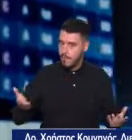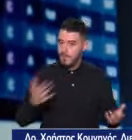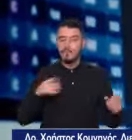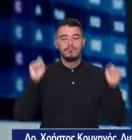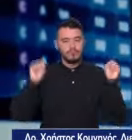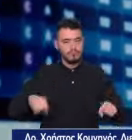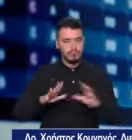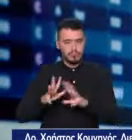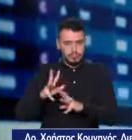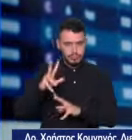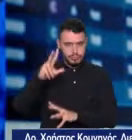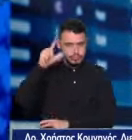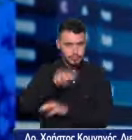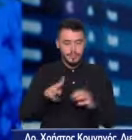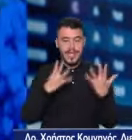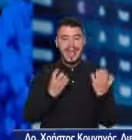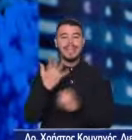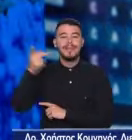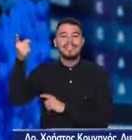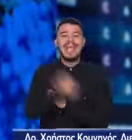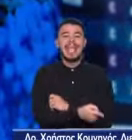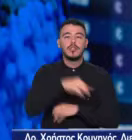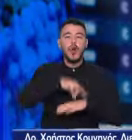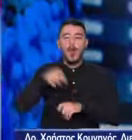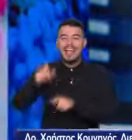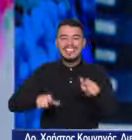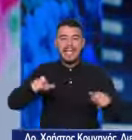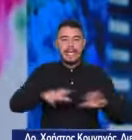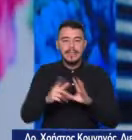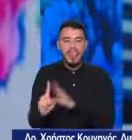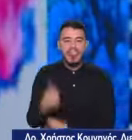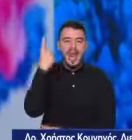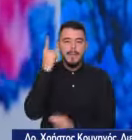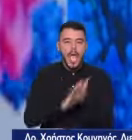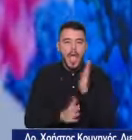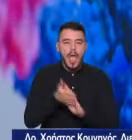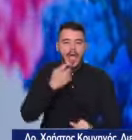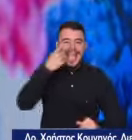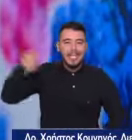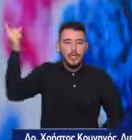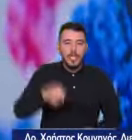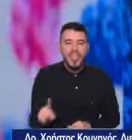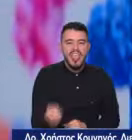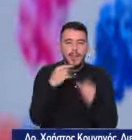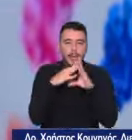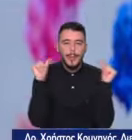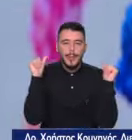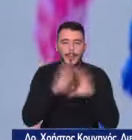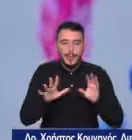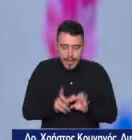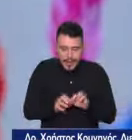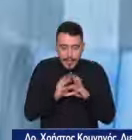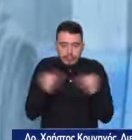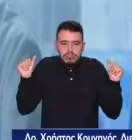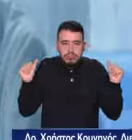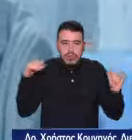πολύ που πλέονται 95% των ασθενών ίανται. Δηλαδή, έχουμε πλήρη θεραπεία. Και μάλιστα, εκτός από το άριστο οκολογικό αποτελέσμα που